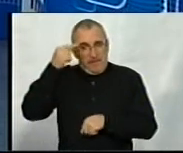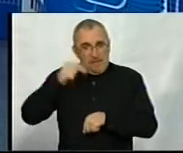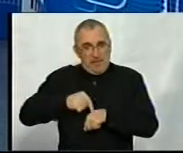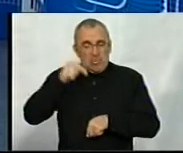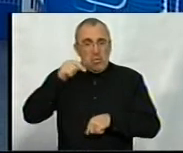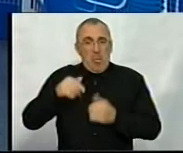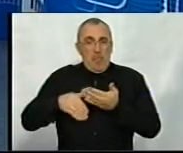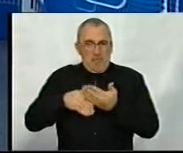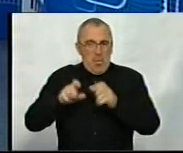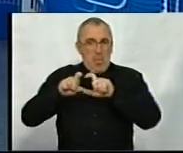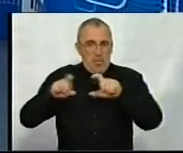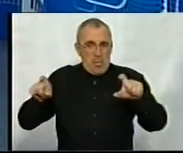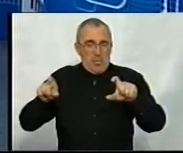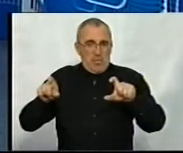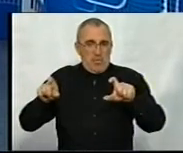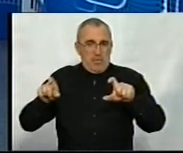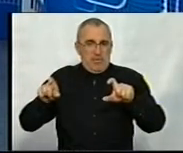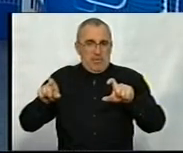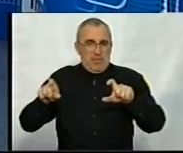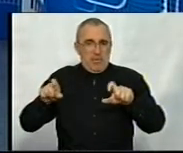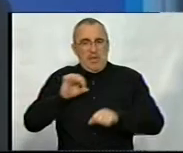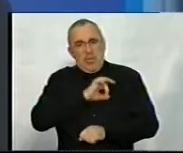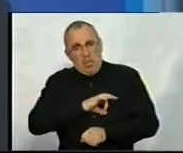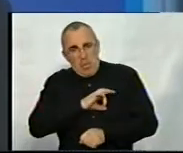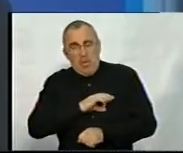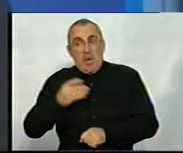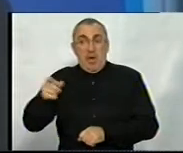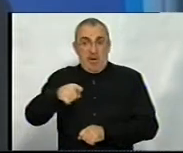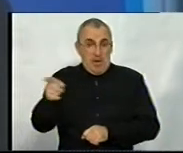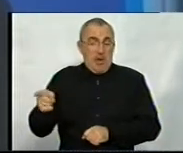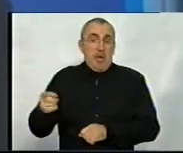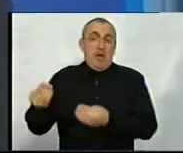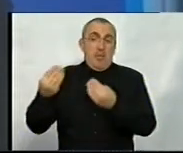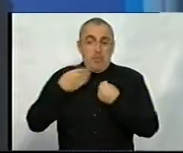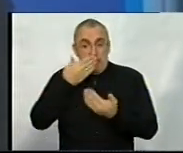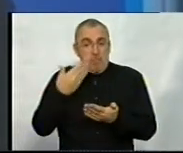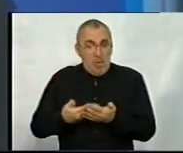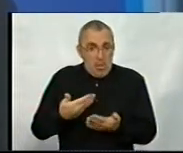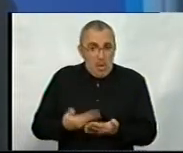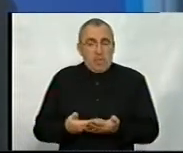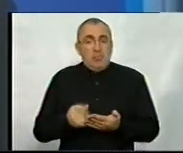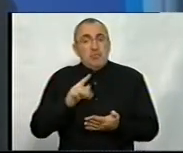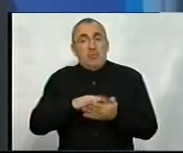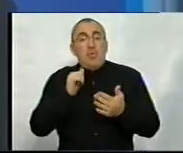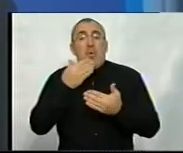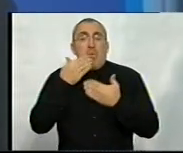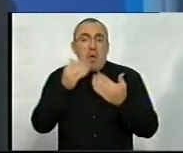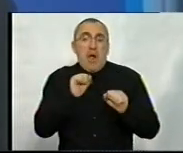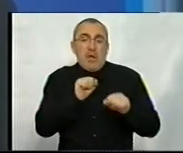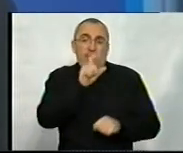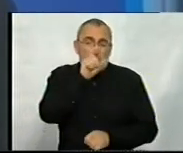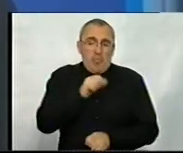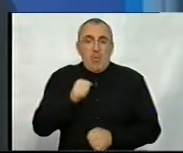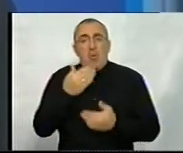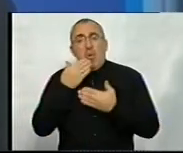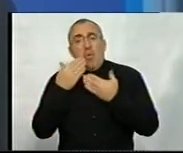помощи, психологической, там, юридической. И они дальше показали мне, что можно обратиться к адвокату, можно